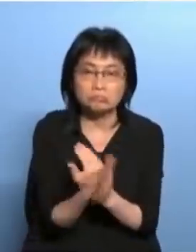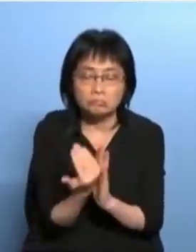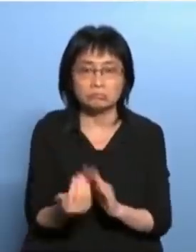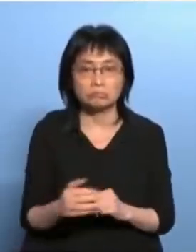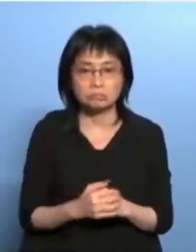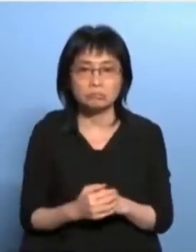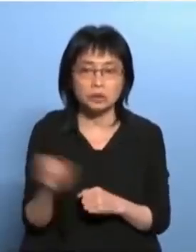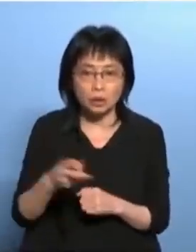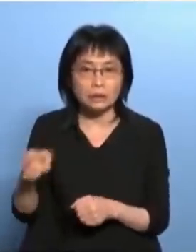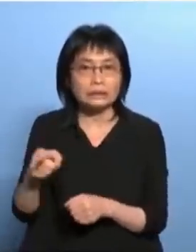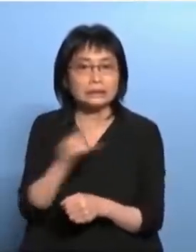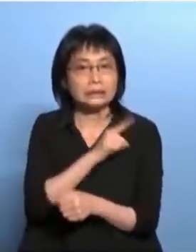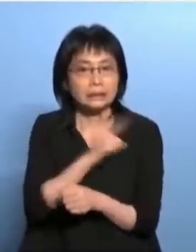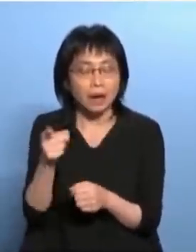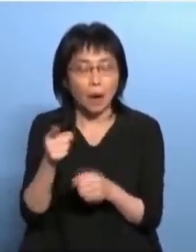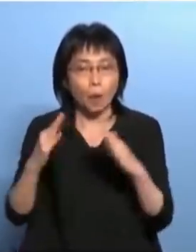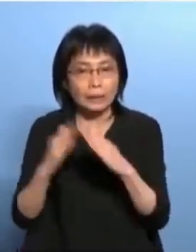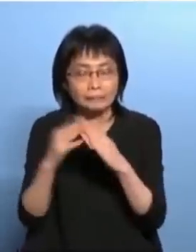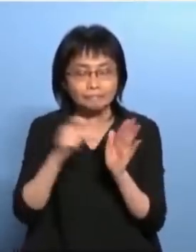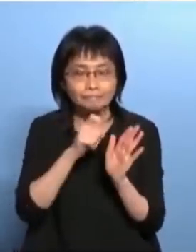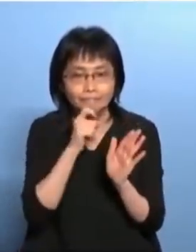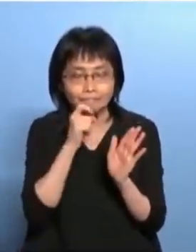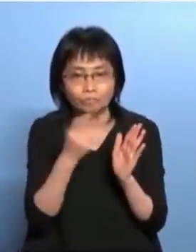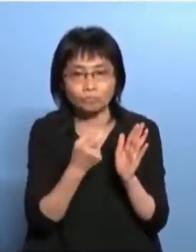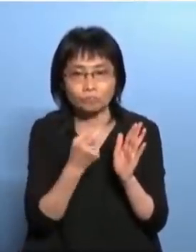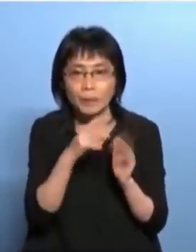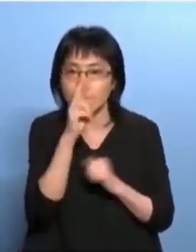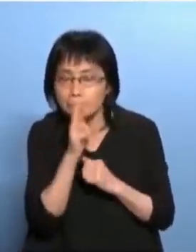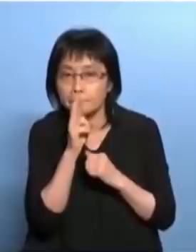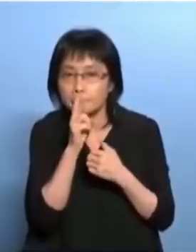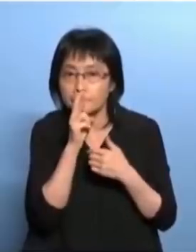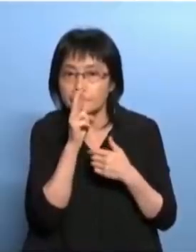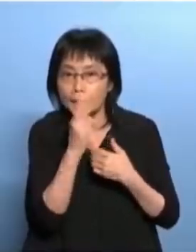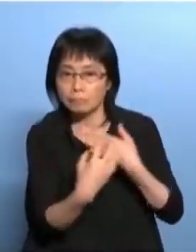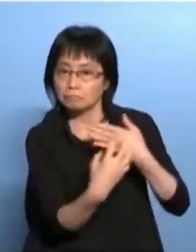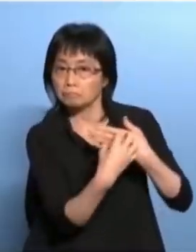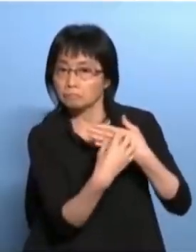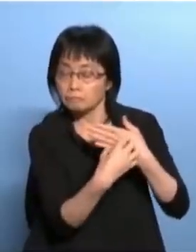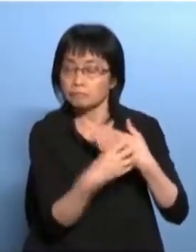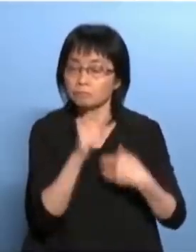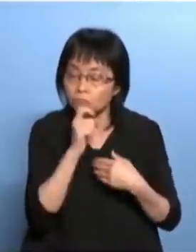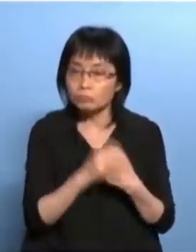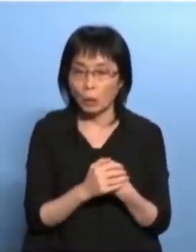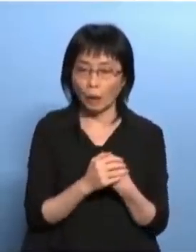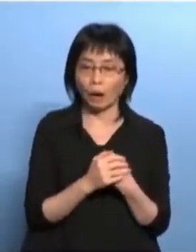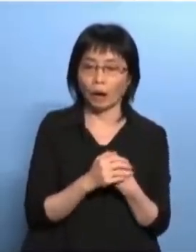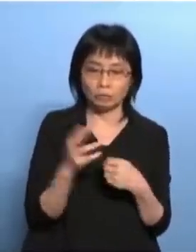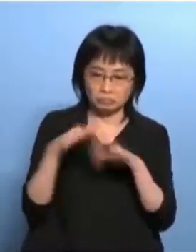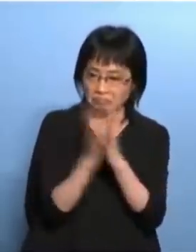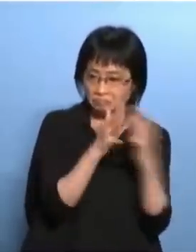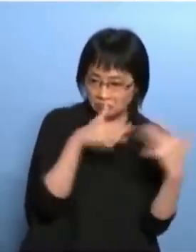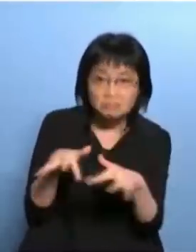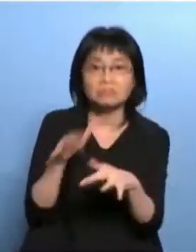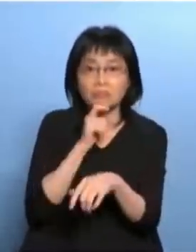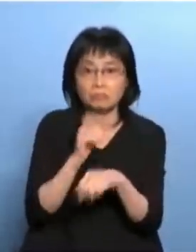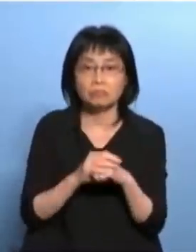自己占健邓炳强两次自己占健现在租楼又占健又不关他事有人有眼睛跟着那些助理